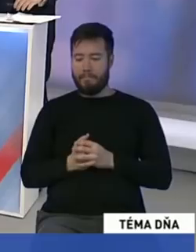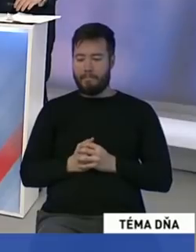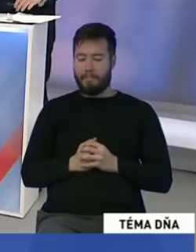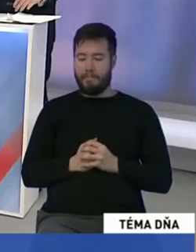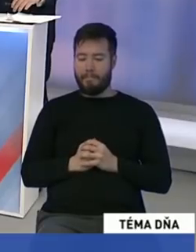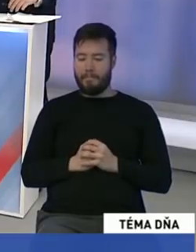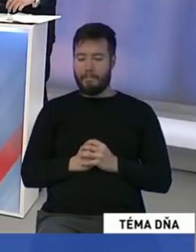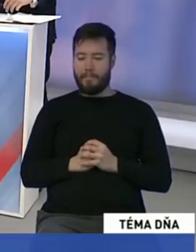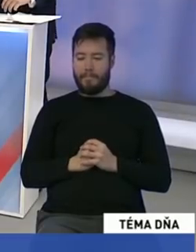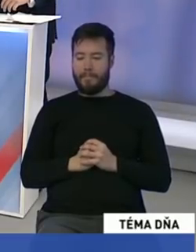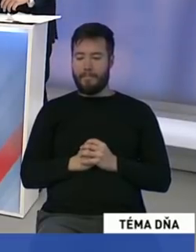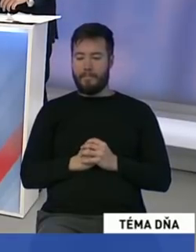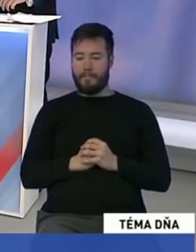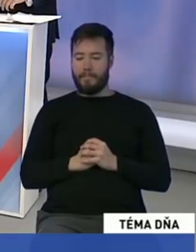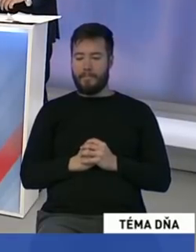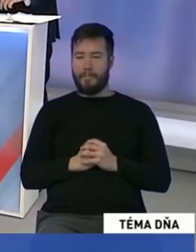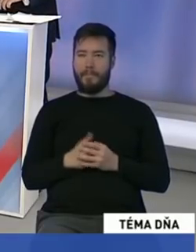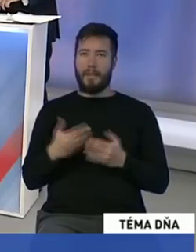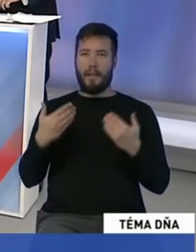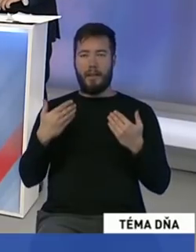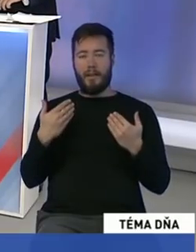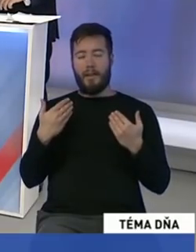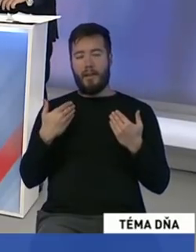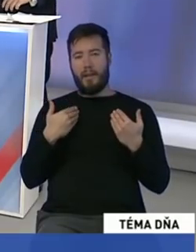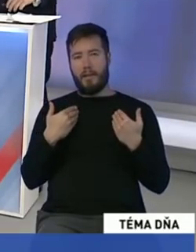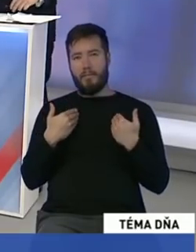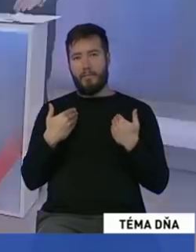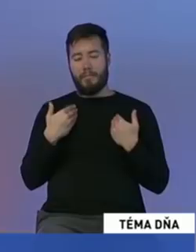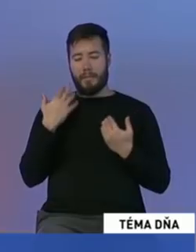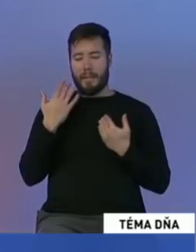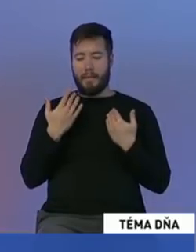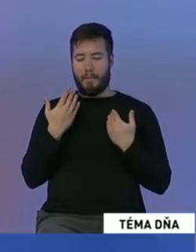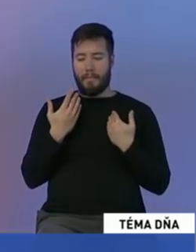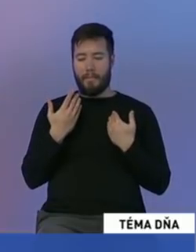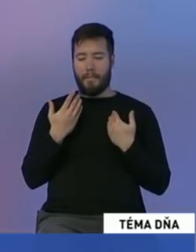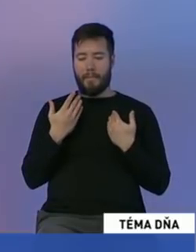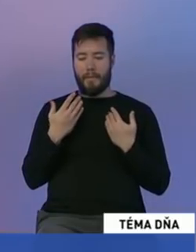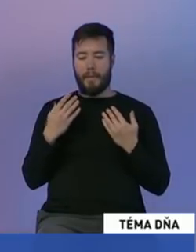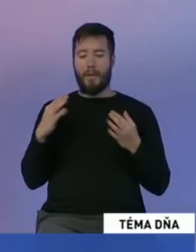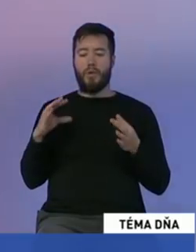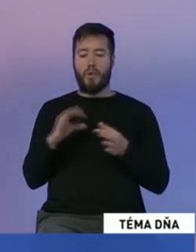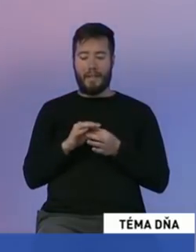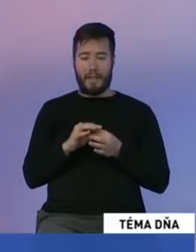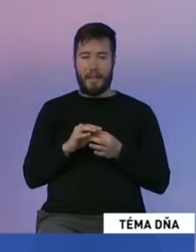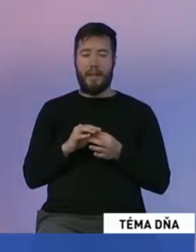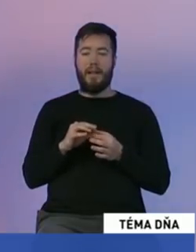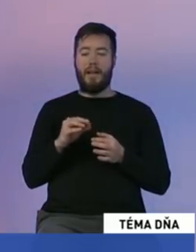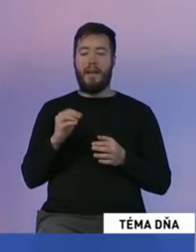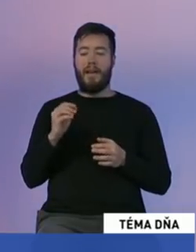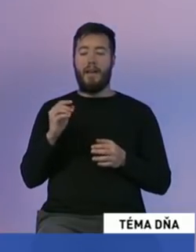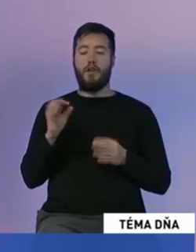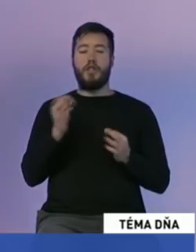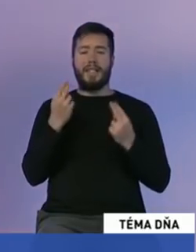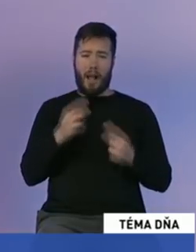Za mňa je to hlavne súvislost, ktorá je spojená s vraždou Jana Kuciaka a Martiny Kušnírovej. Je obrovská